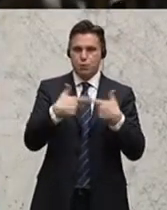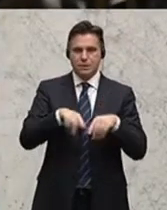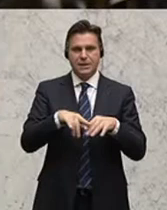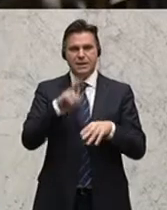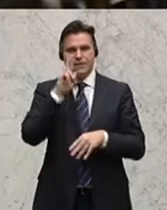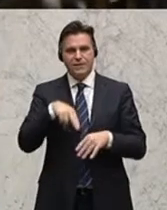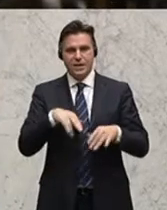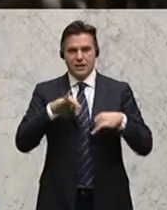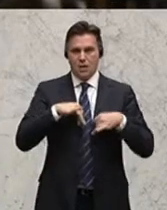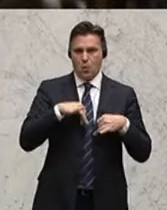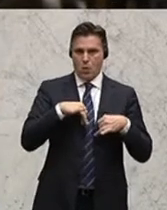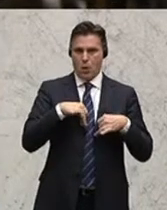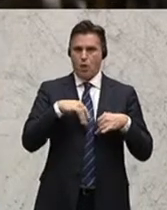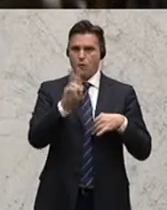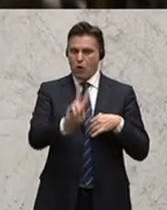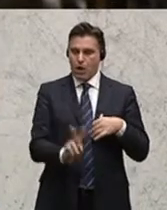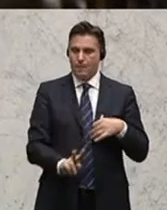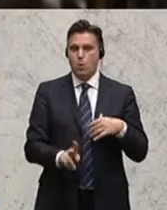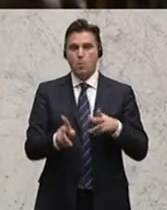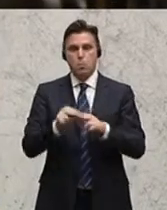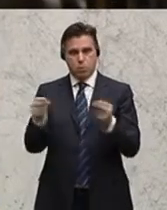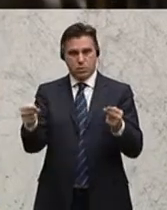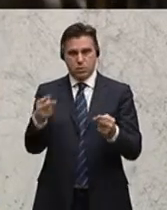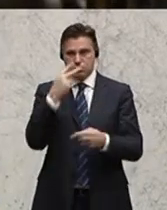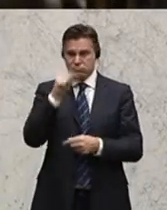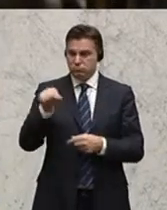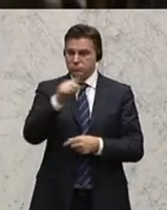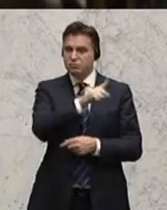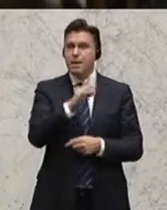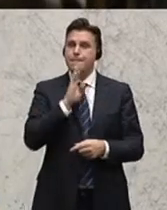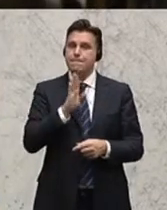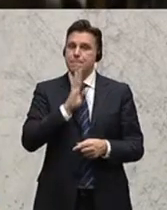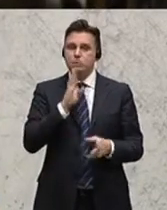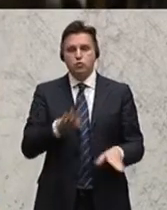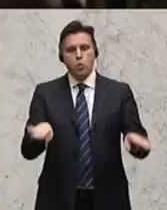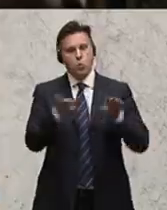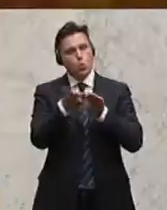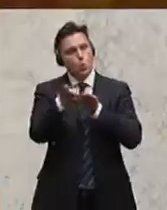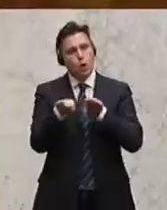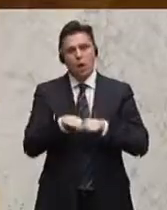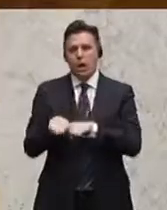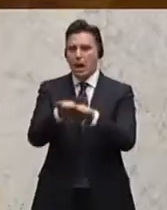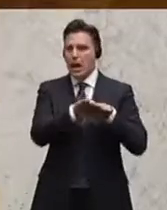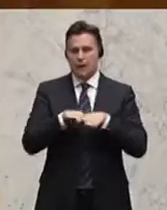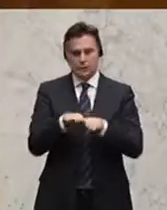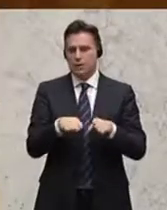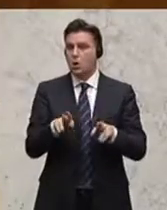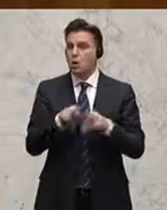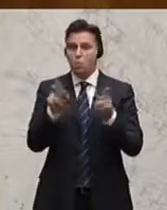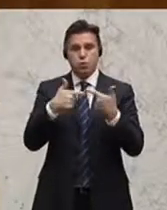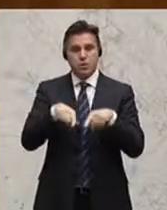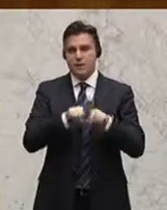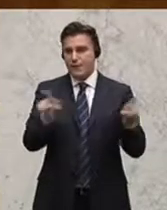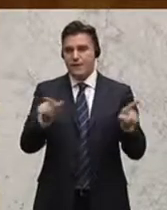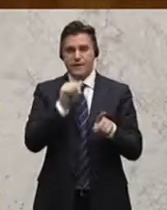Tirol und Vorarlberg und Bund. Die Pensionsharmonisierung, die Sie immer loben, SPÖ und ÖVP, hat in vielen Bundesländern nicht stattgefunden.